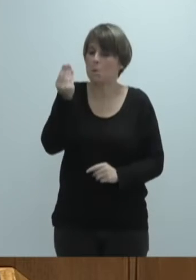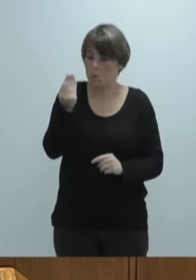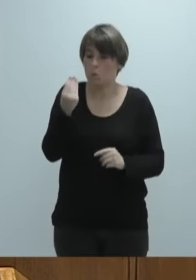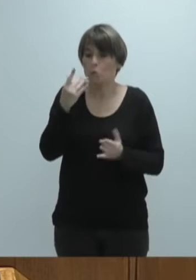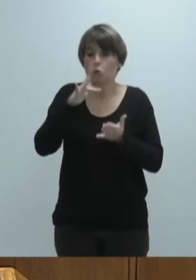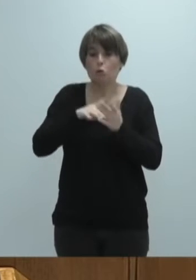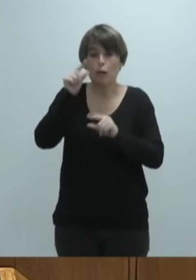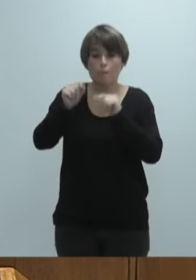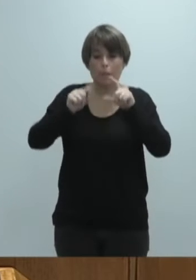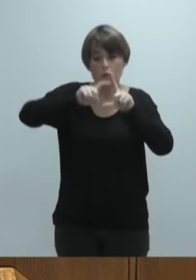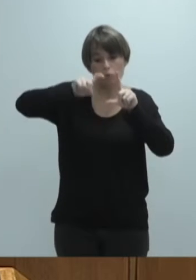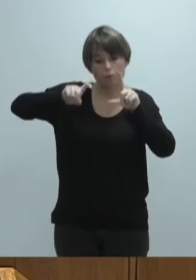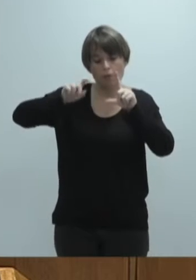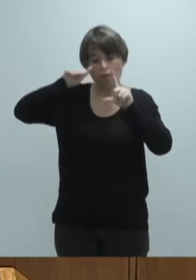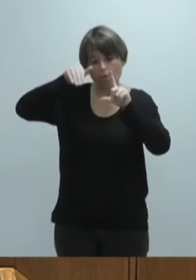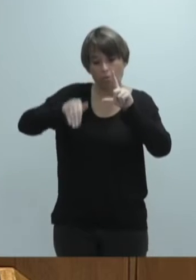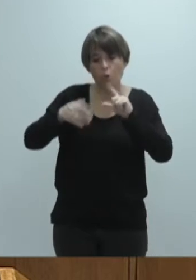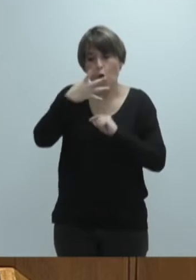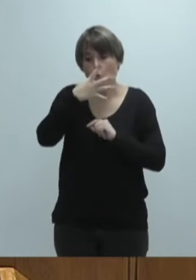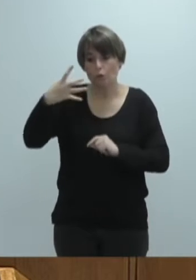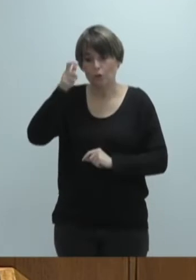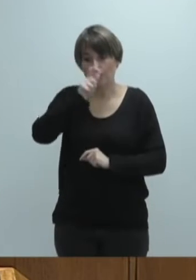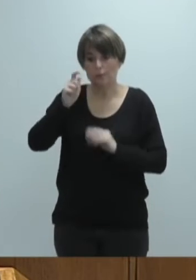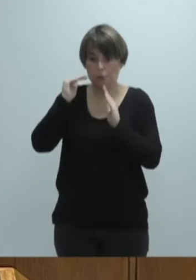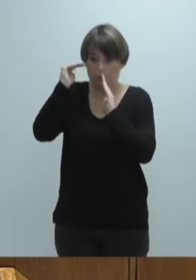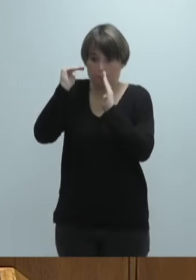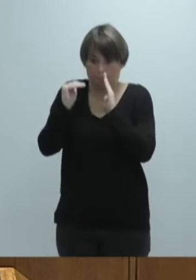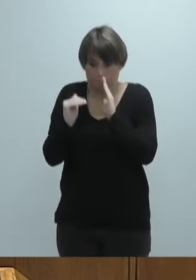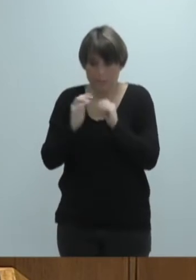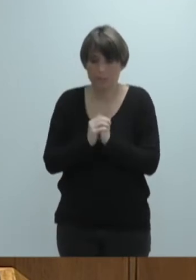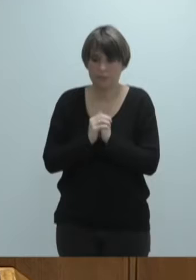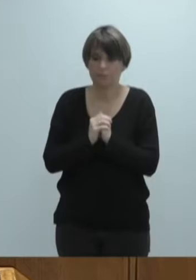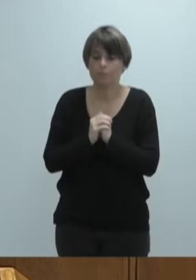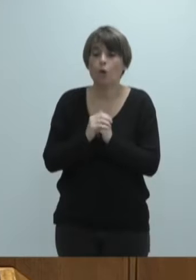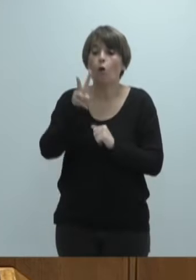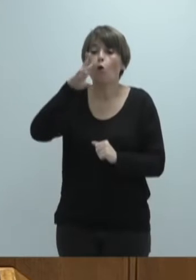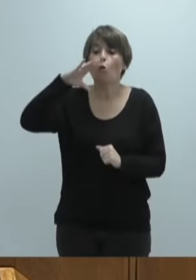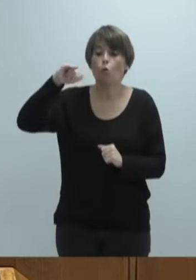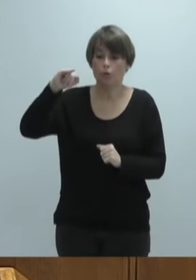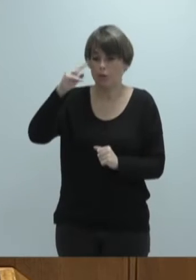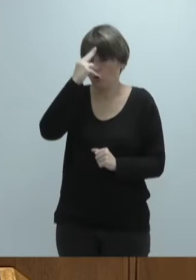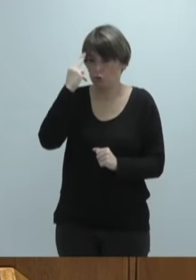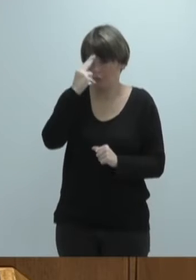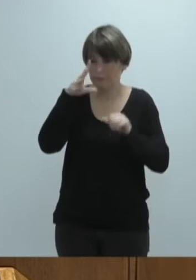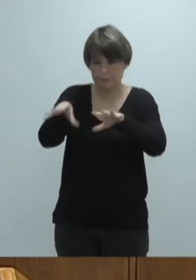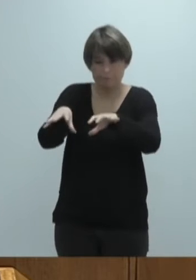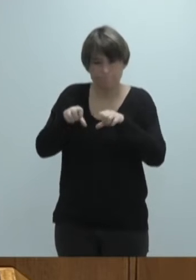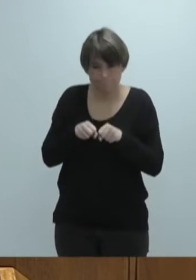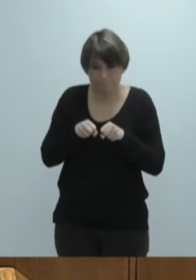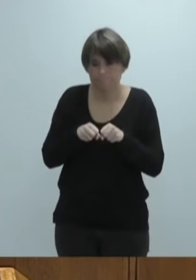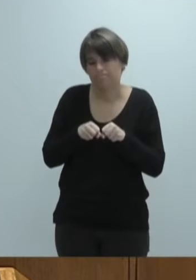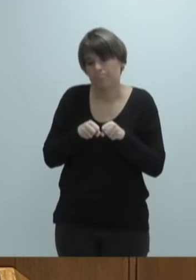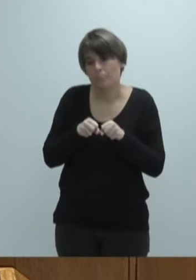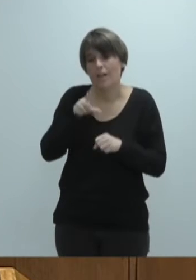kasuetati jaitsida, ziueen betetzeko purua, eunda laro eta magostetik, eunda berro eta mairura jaitsida,